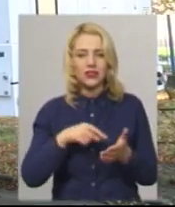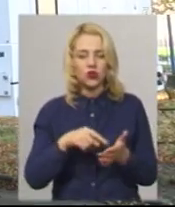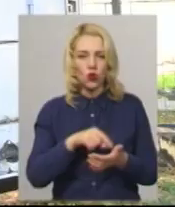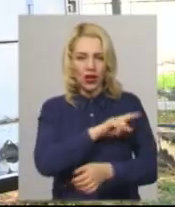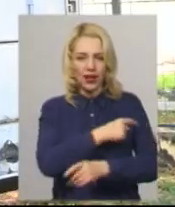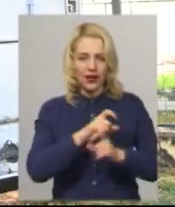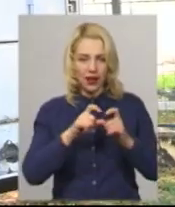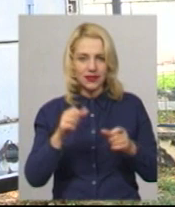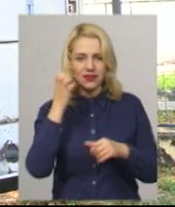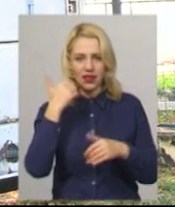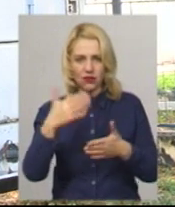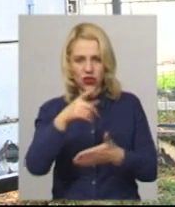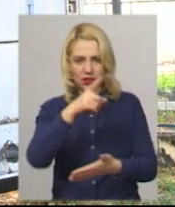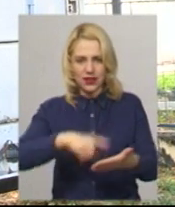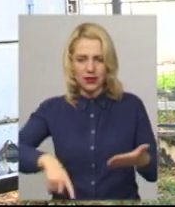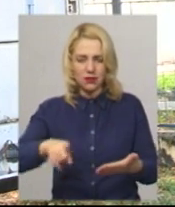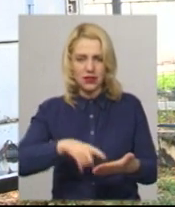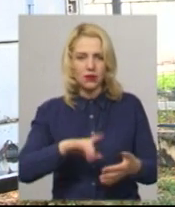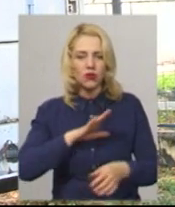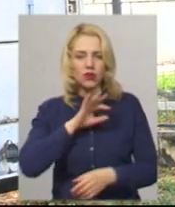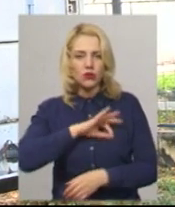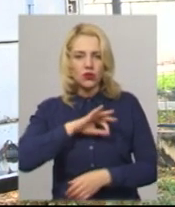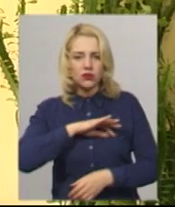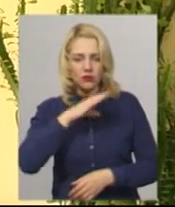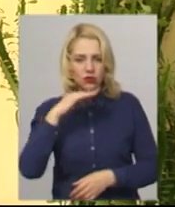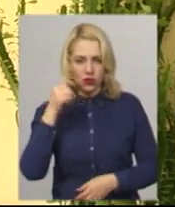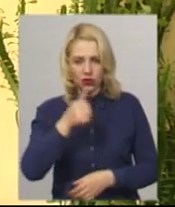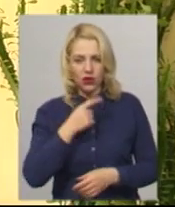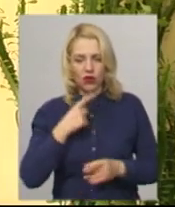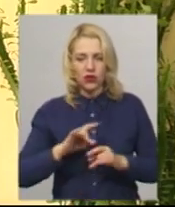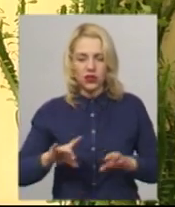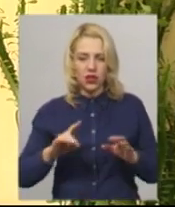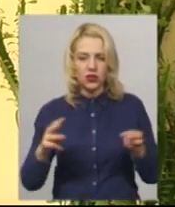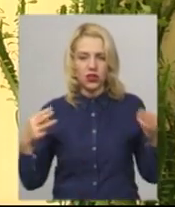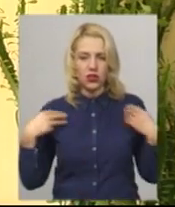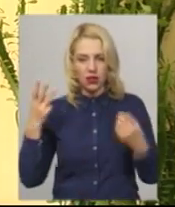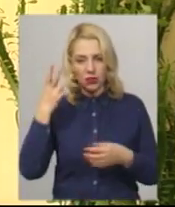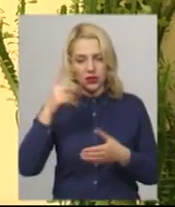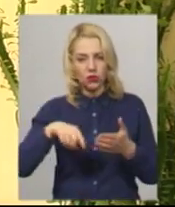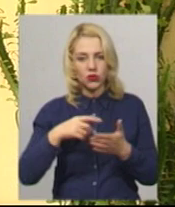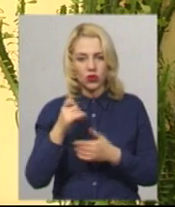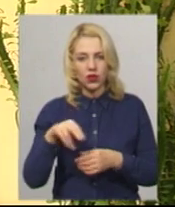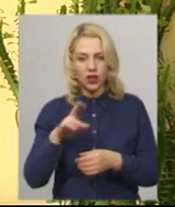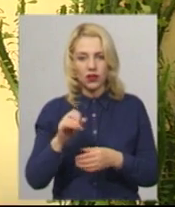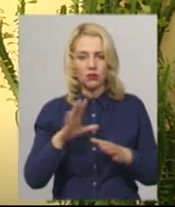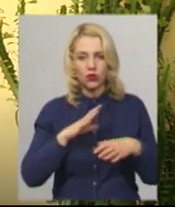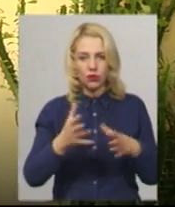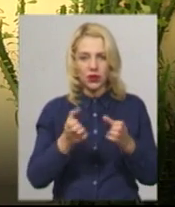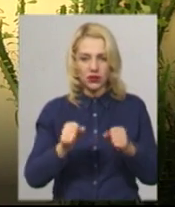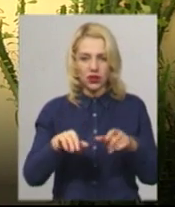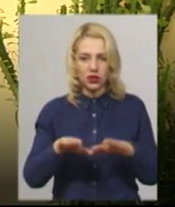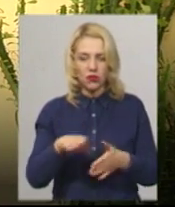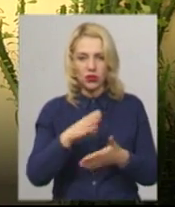вийшов строк його експлуатації, каже начальник управління охорони здоров'я Хмельницької міської ради Борис Ткач. Було прийнято рішення про списання цього